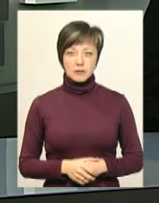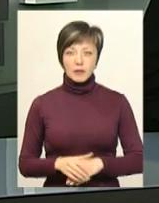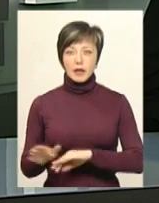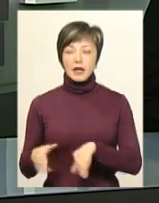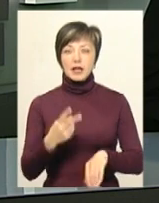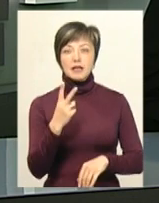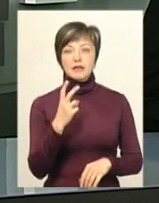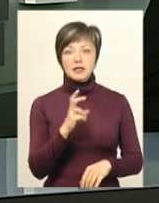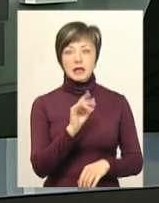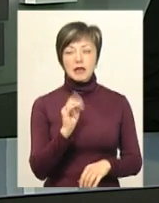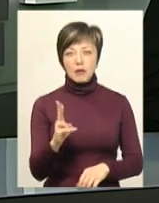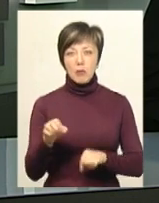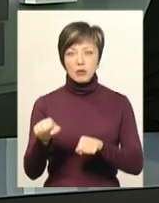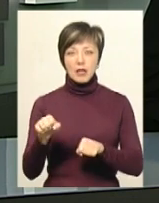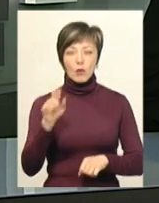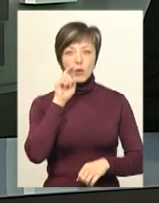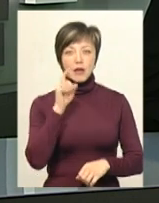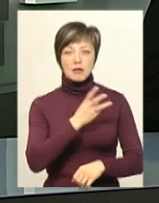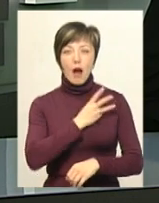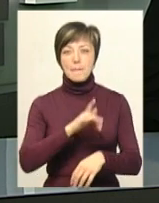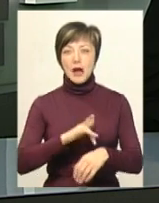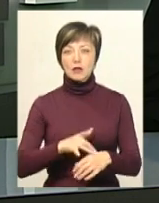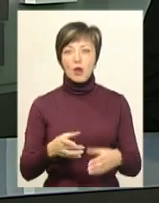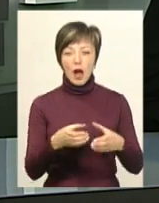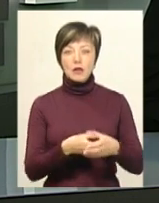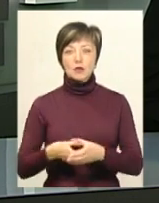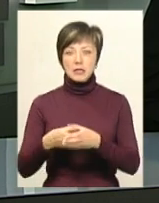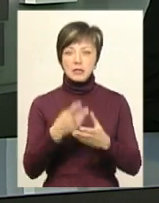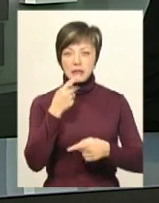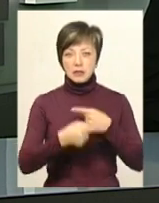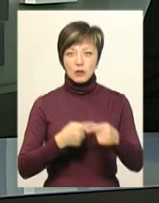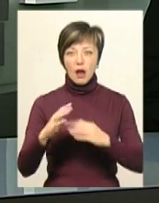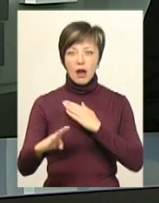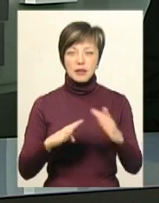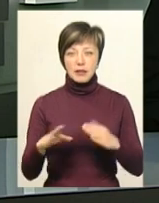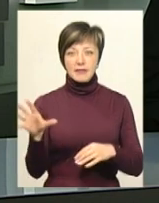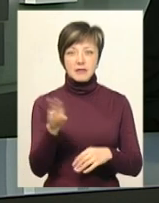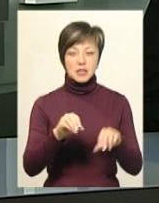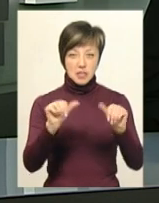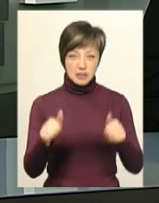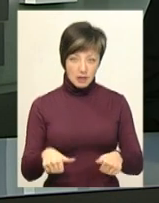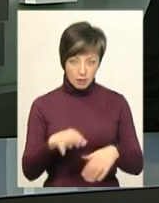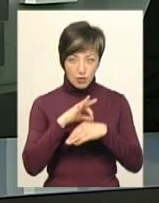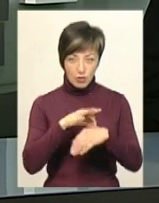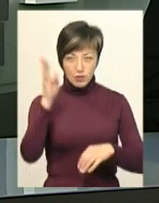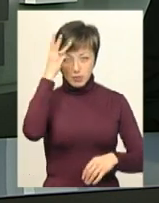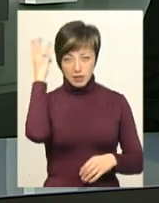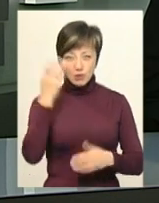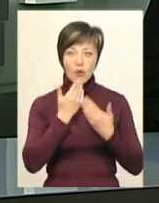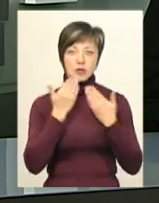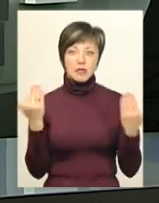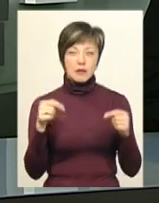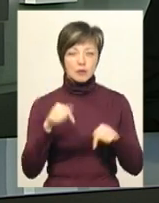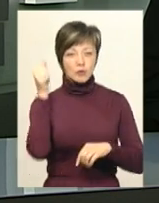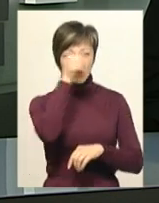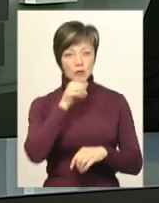200 кікбоксерів Української спортивно-аматорської асоціації з традиційного карате, кікбоксингу і всіх стилів проводять у Хмельницькому останні в